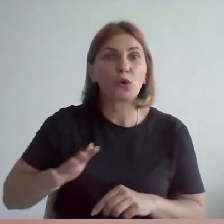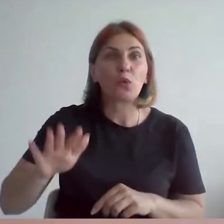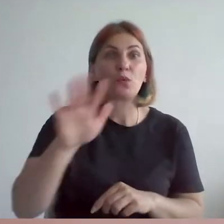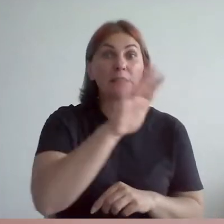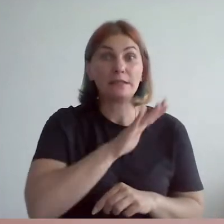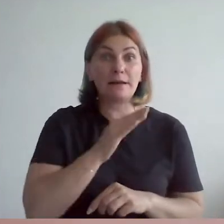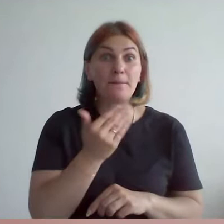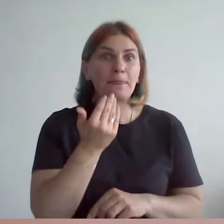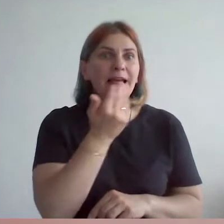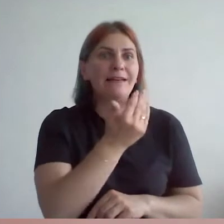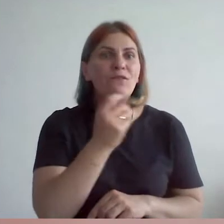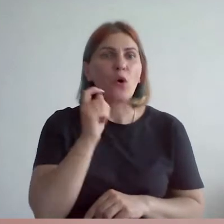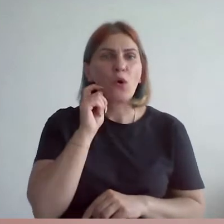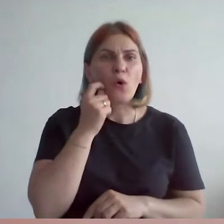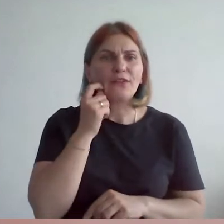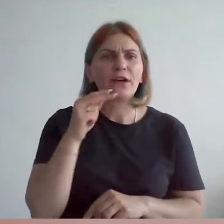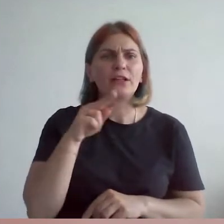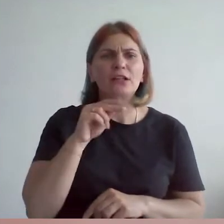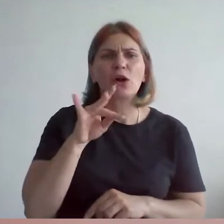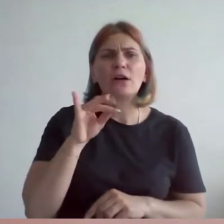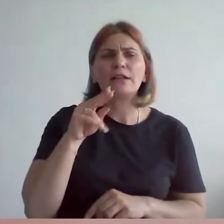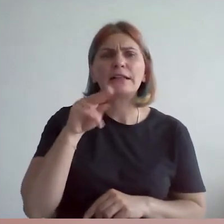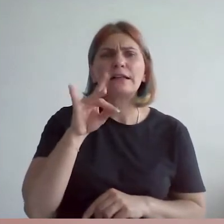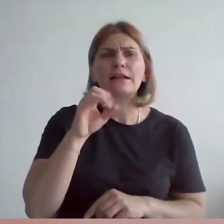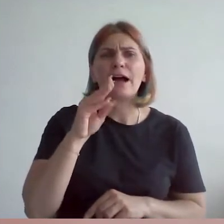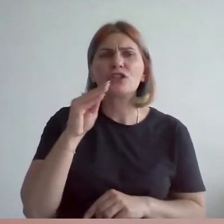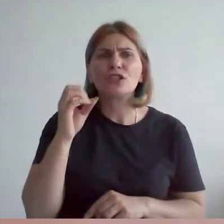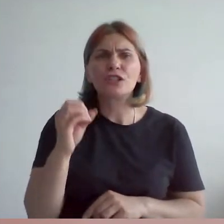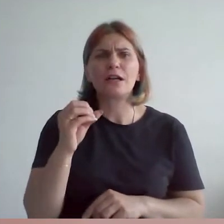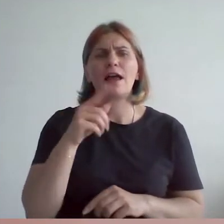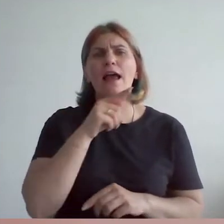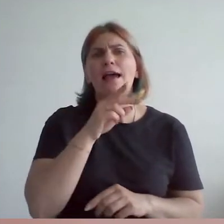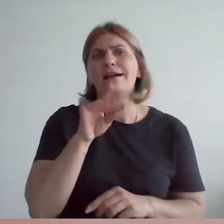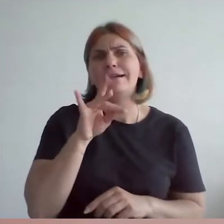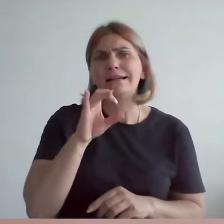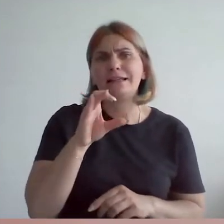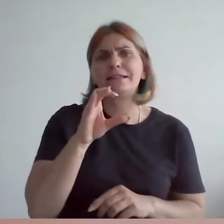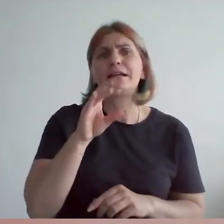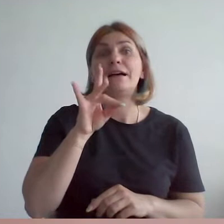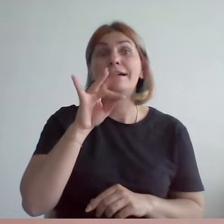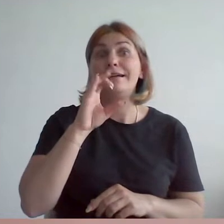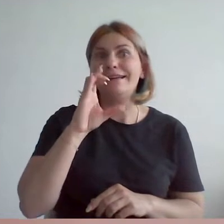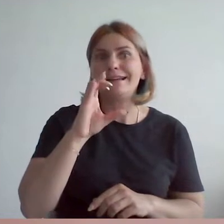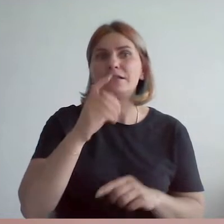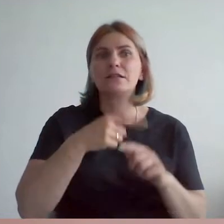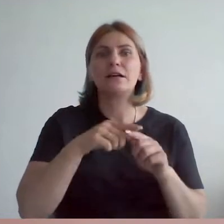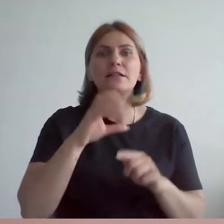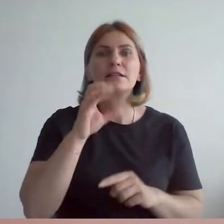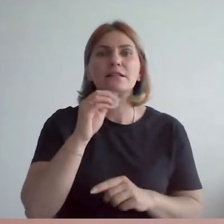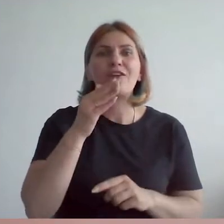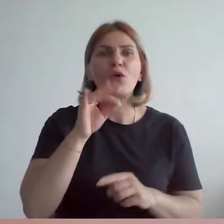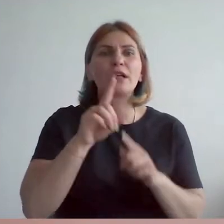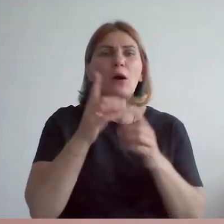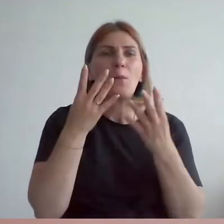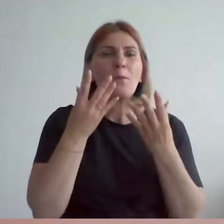Его конфеты, его дрожжей, его рис доставляются. Рис, кстати, назывался тогда софо. Мягкая такая